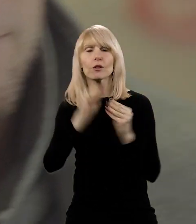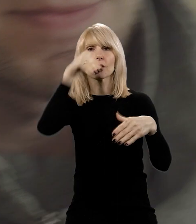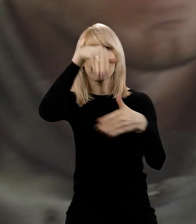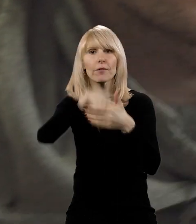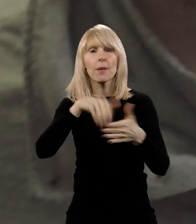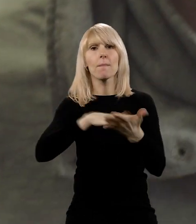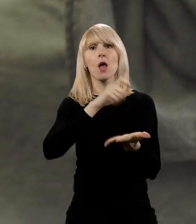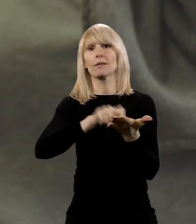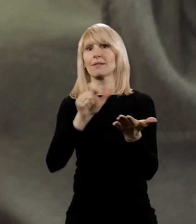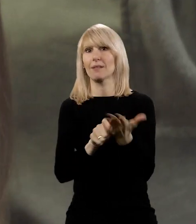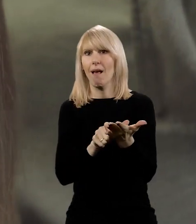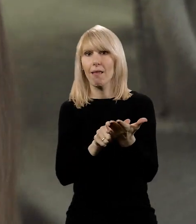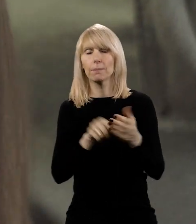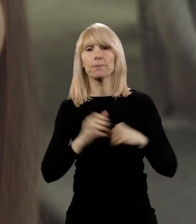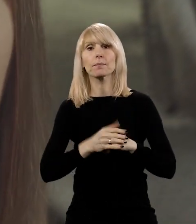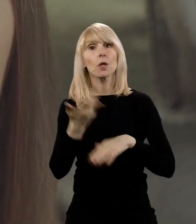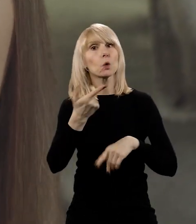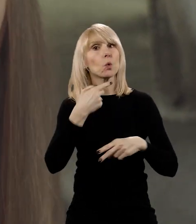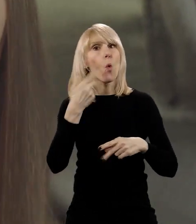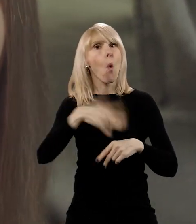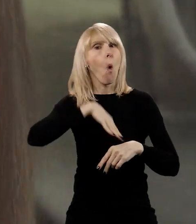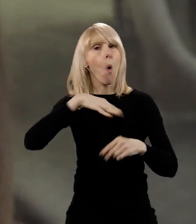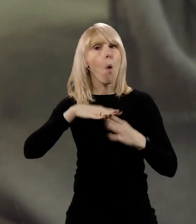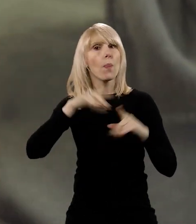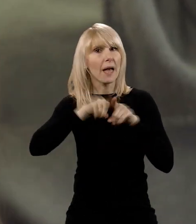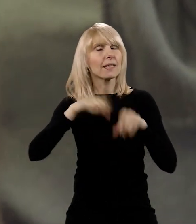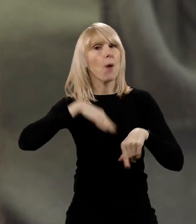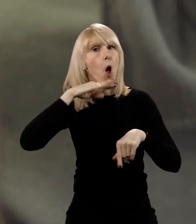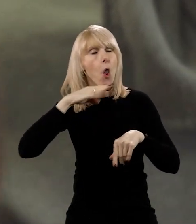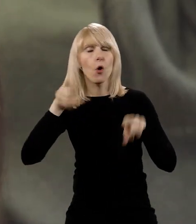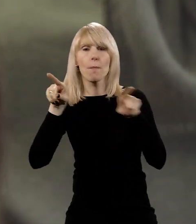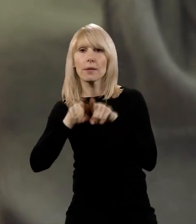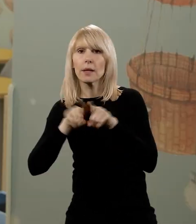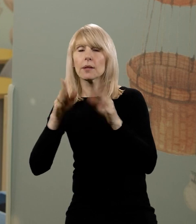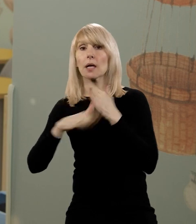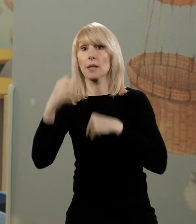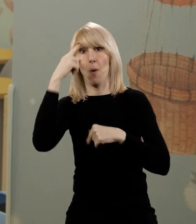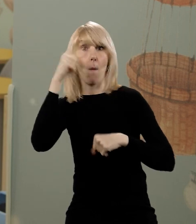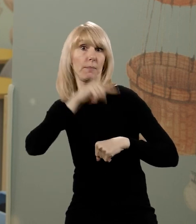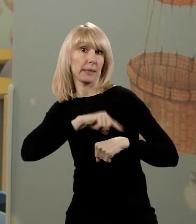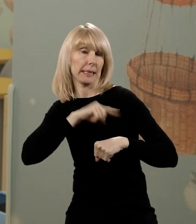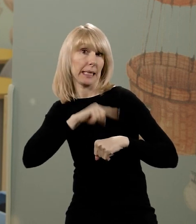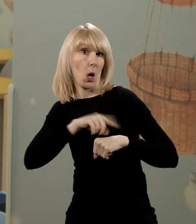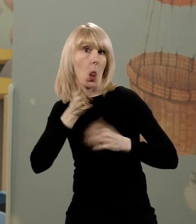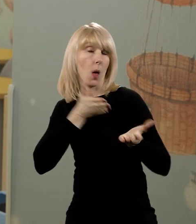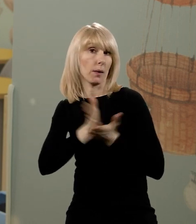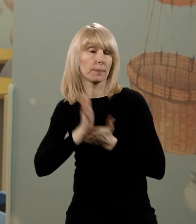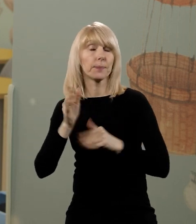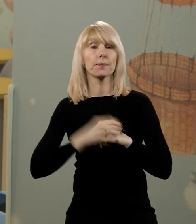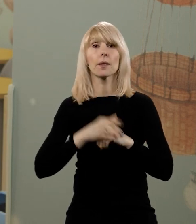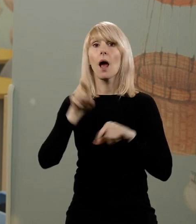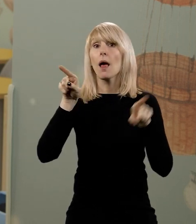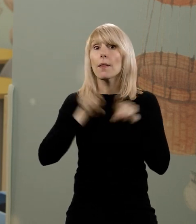salach. O prawidłowy rozwój mowy dba logopeda, a o dobre samopoczucie maluszków – psycholog. Amisiowa Kraina Dziecka to także